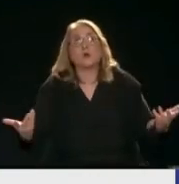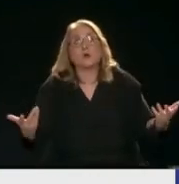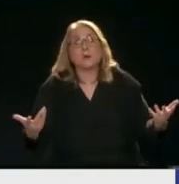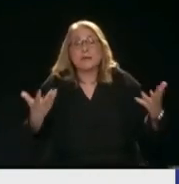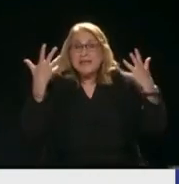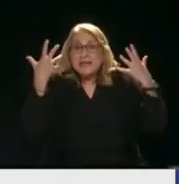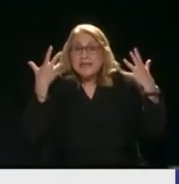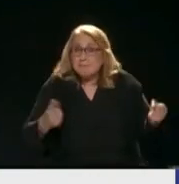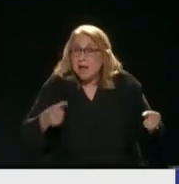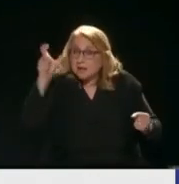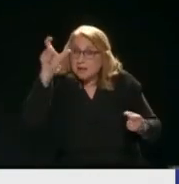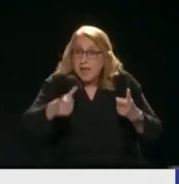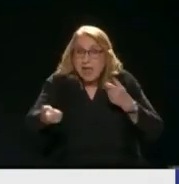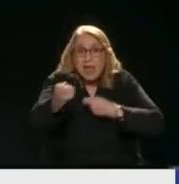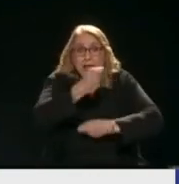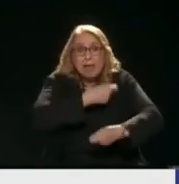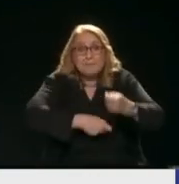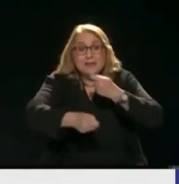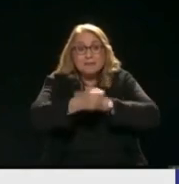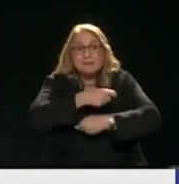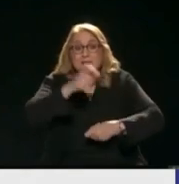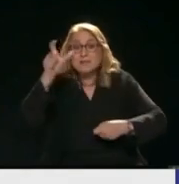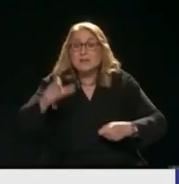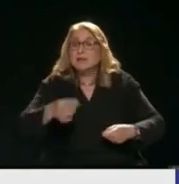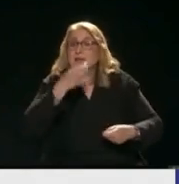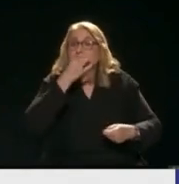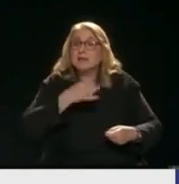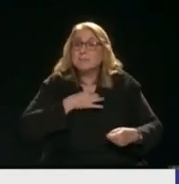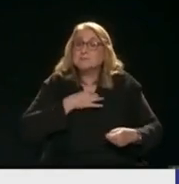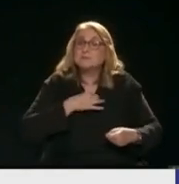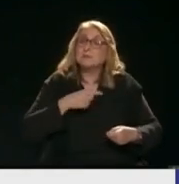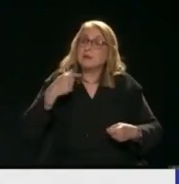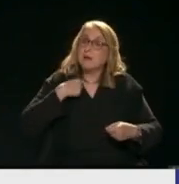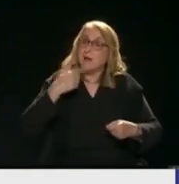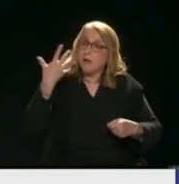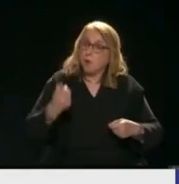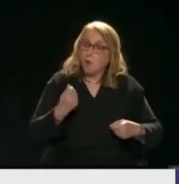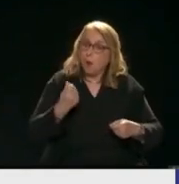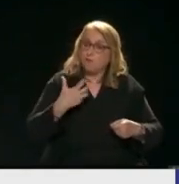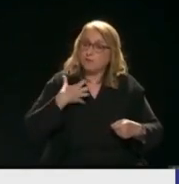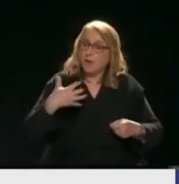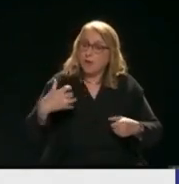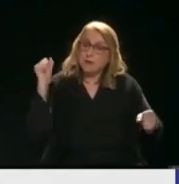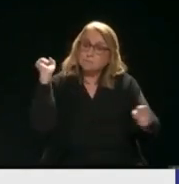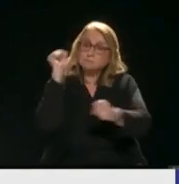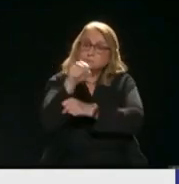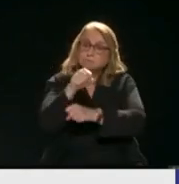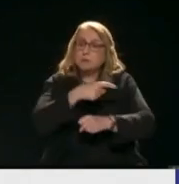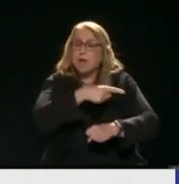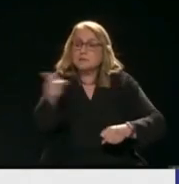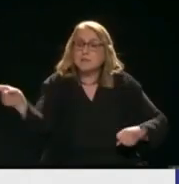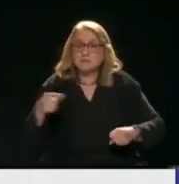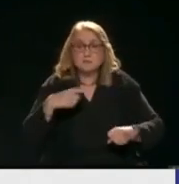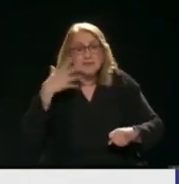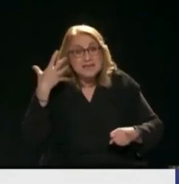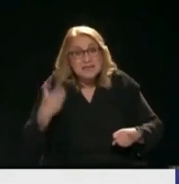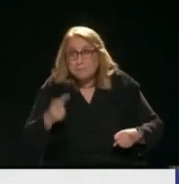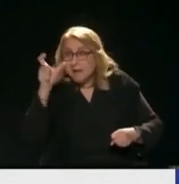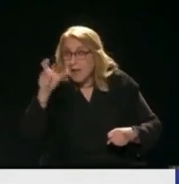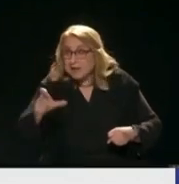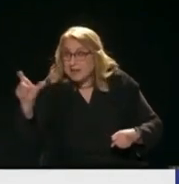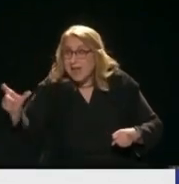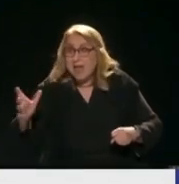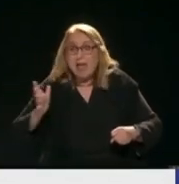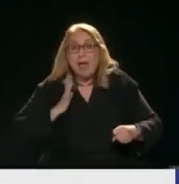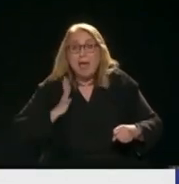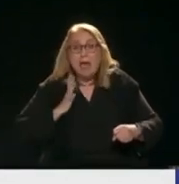μας Σε μια Ελλάδα ή σε ένα δήμο Και να μας πει ότι έχει πιο πολλά λεφτά από μας Υπάρχει χαζομάρα εκεί έξω Υπάρχει γεννημένος